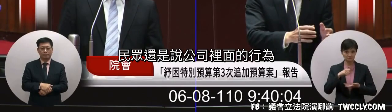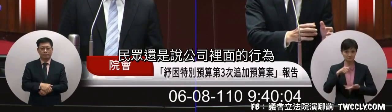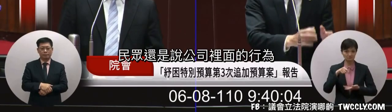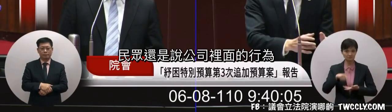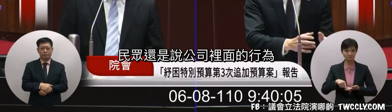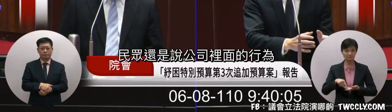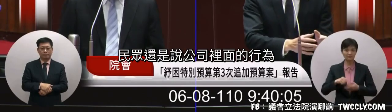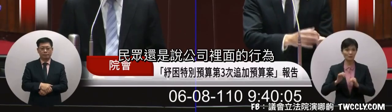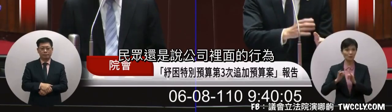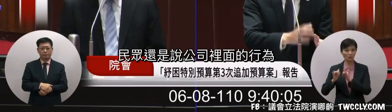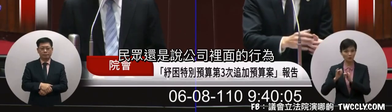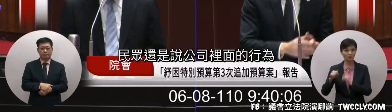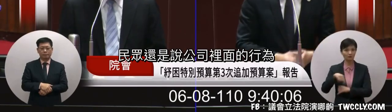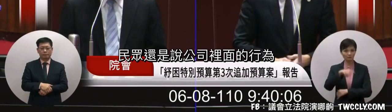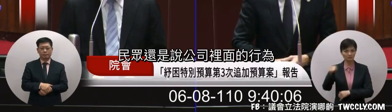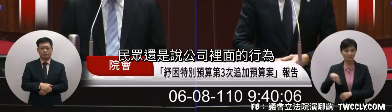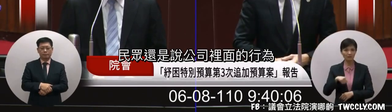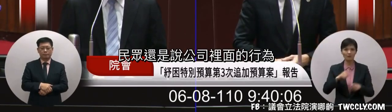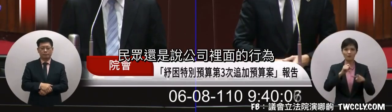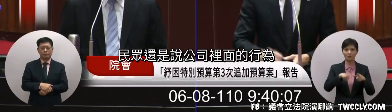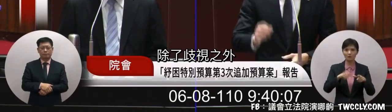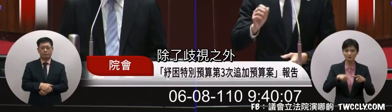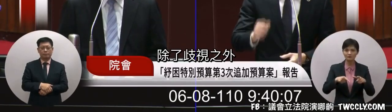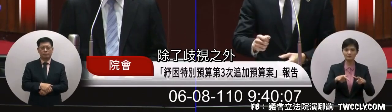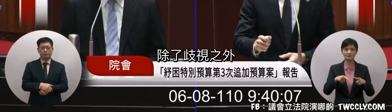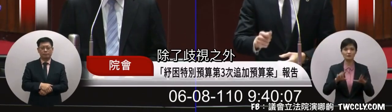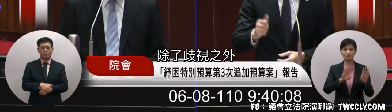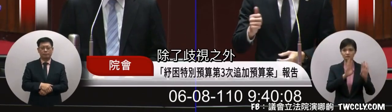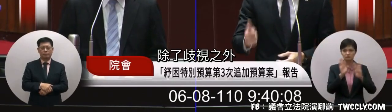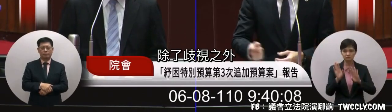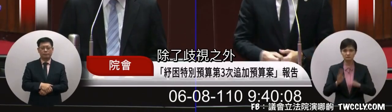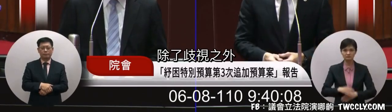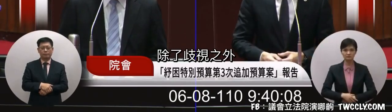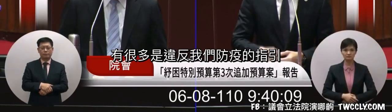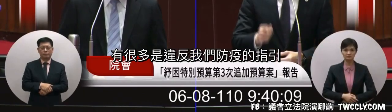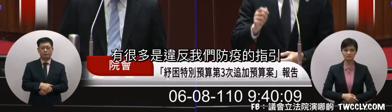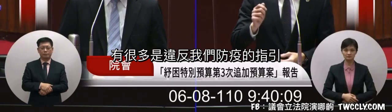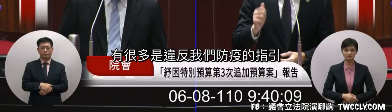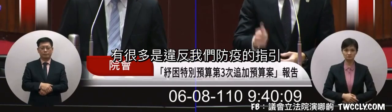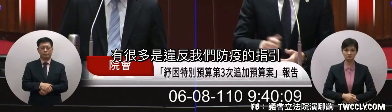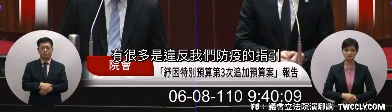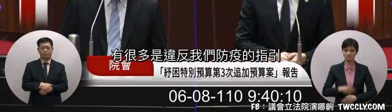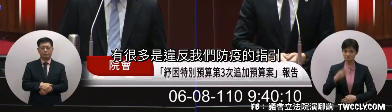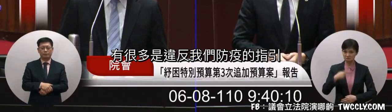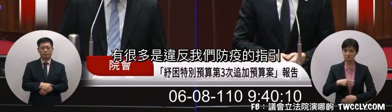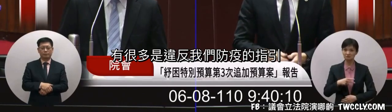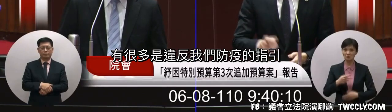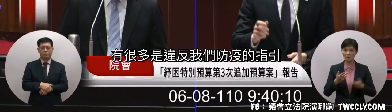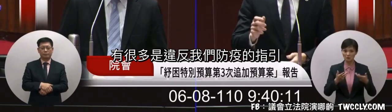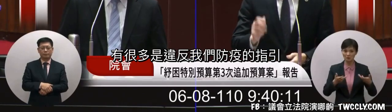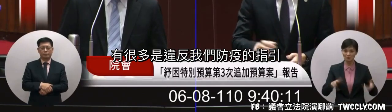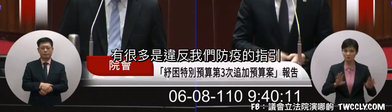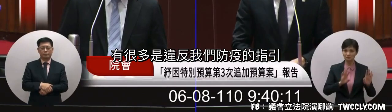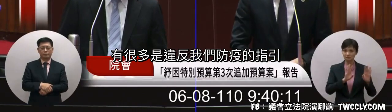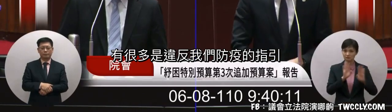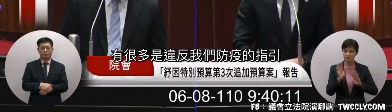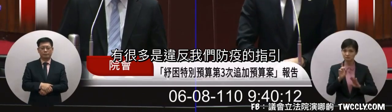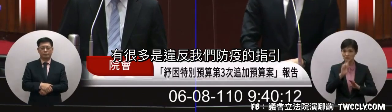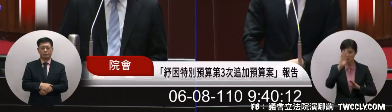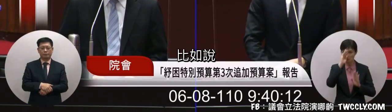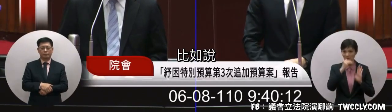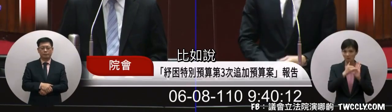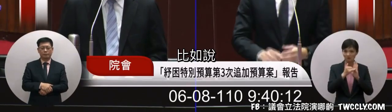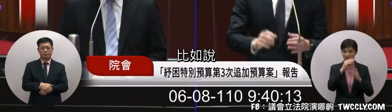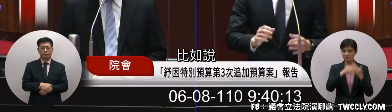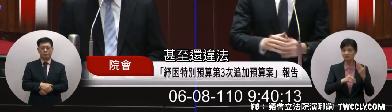民眾那是說公司裡面的行為他除了吉時以外有很多是違反我們的這個豐益的基